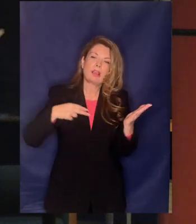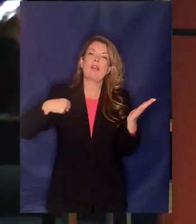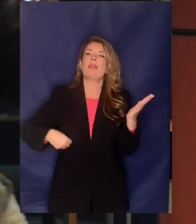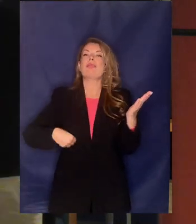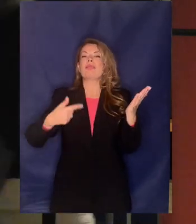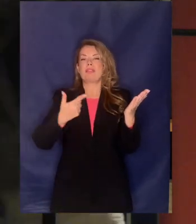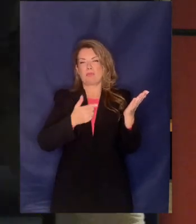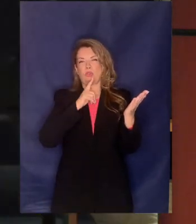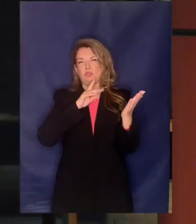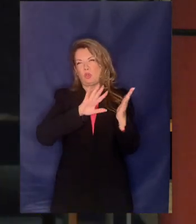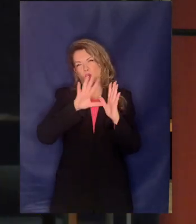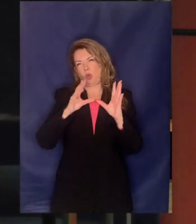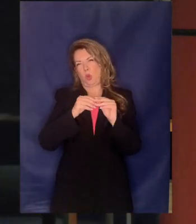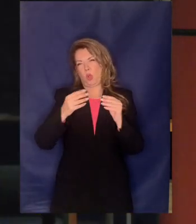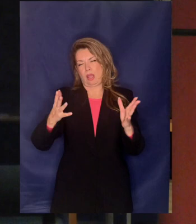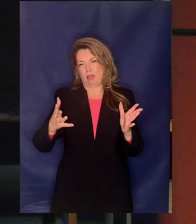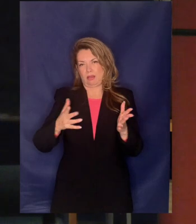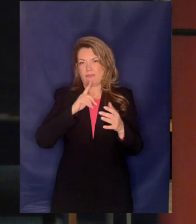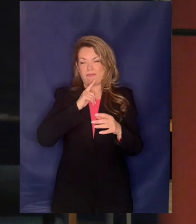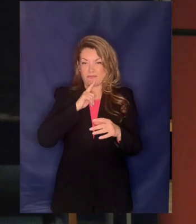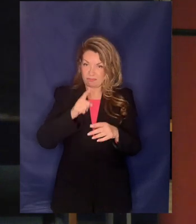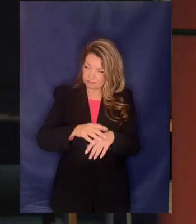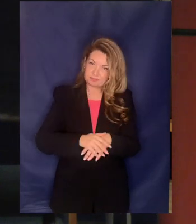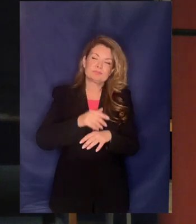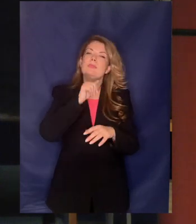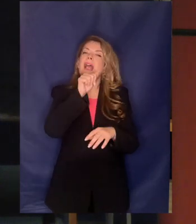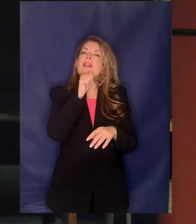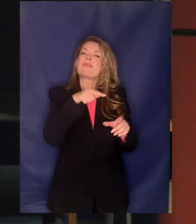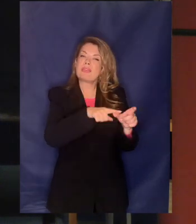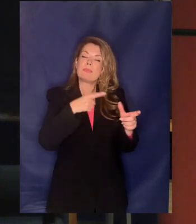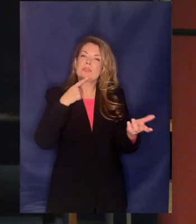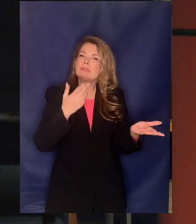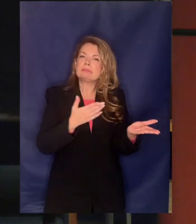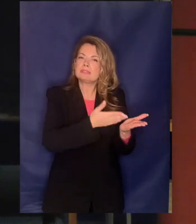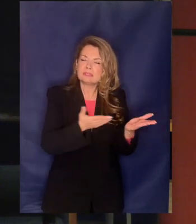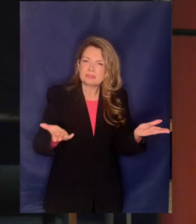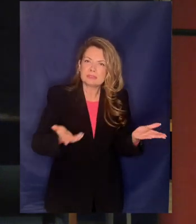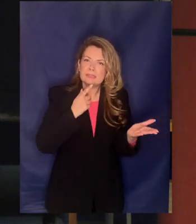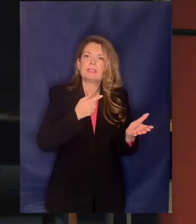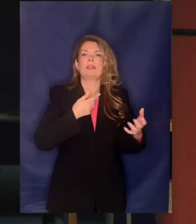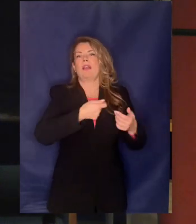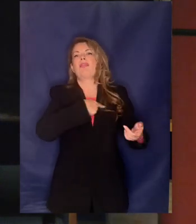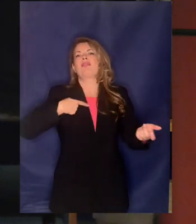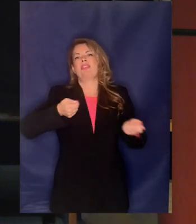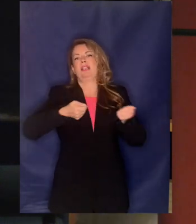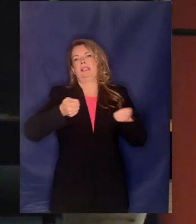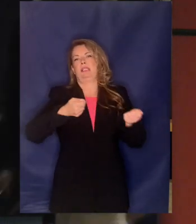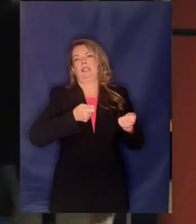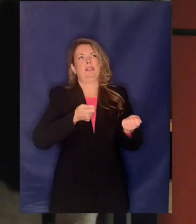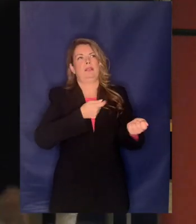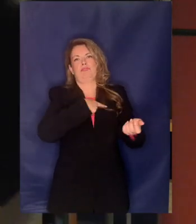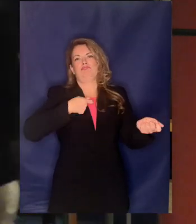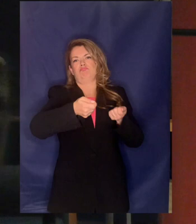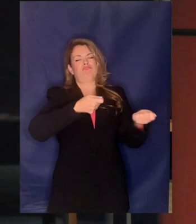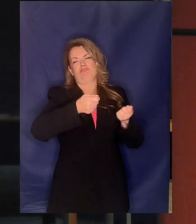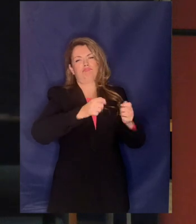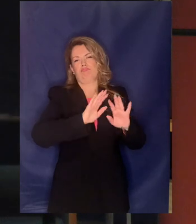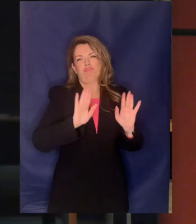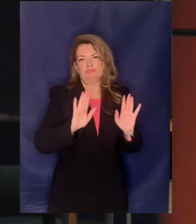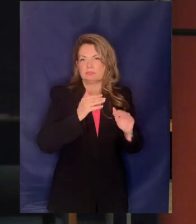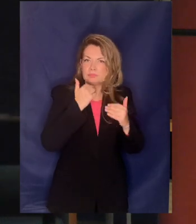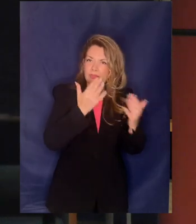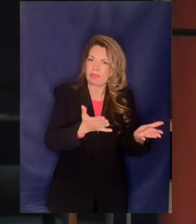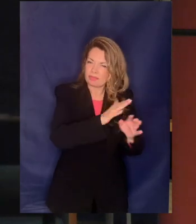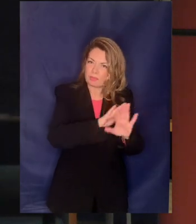μετοχικό οικονομικό πρόσταγμα που έχει στην ΕΙΔΑΠ χάνει βεβαίως και τη διοικητική λειτουργία διότι η επιλογησία των μελών της